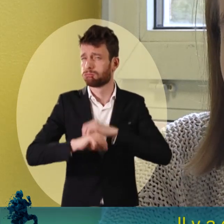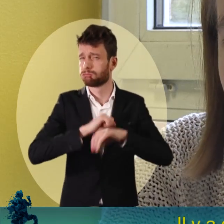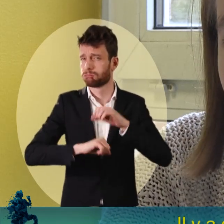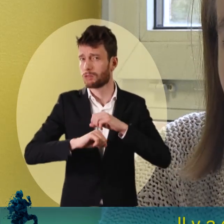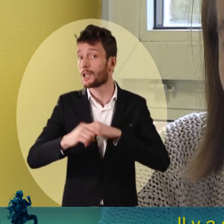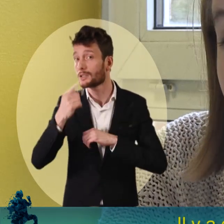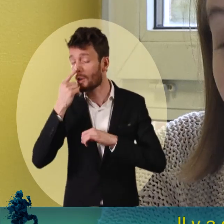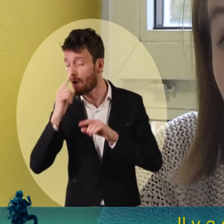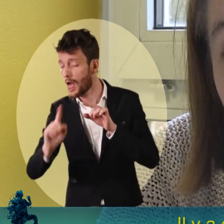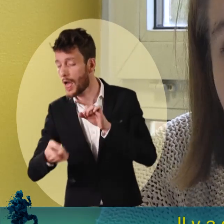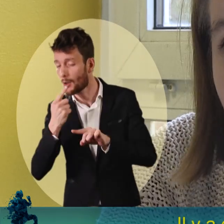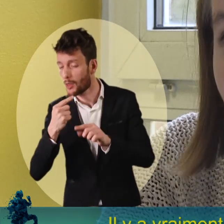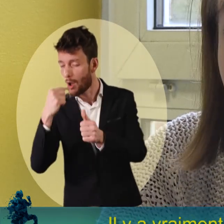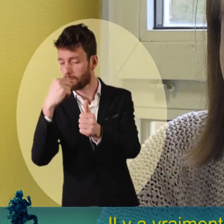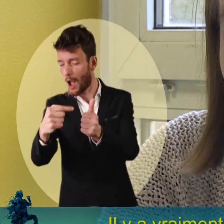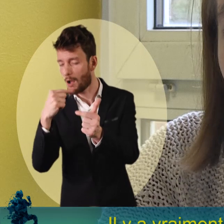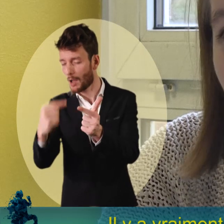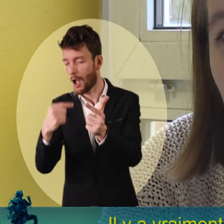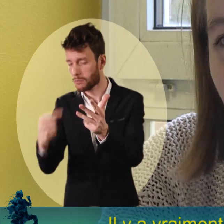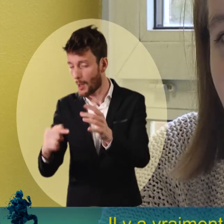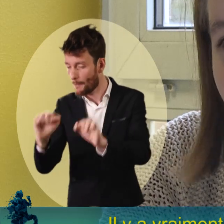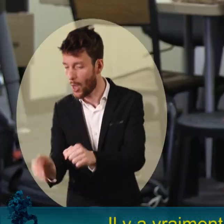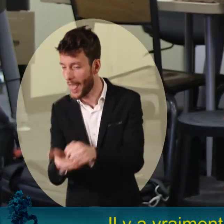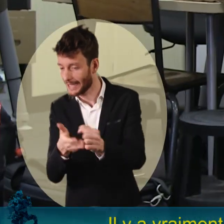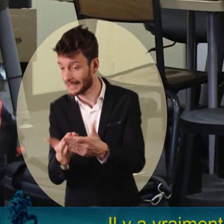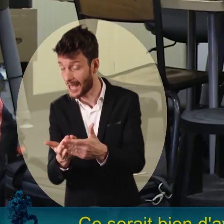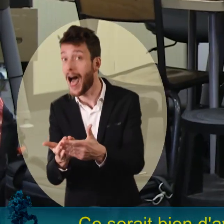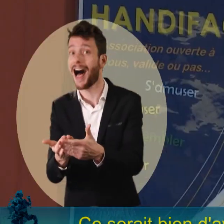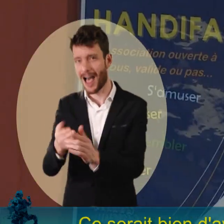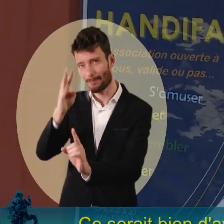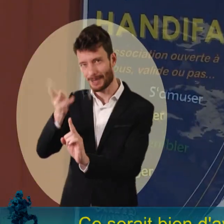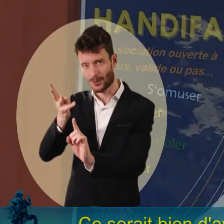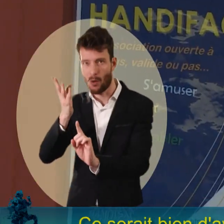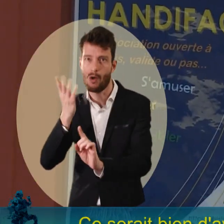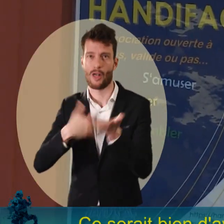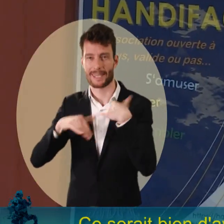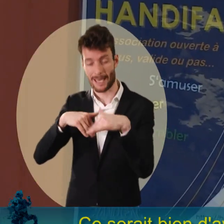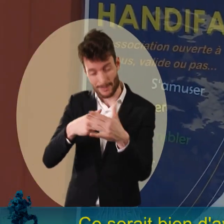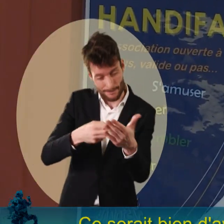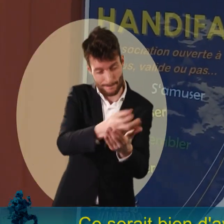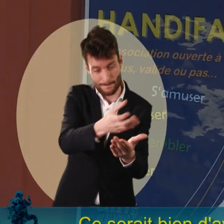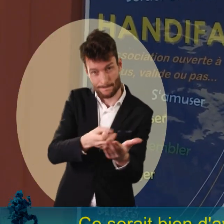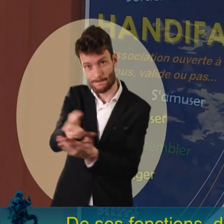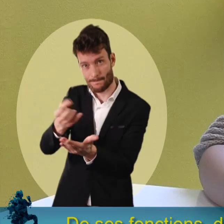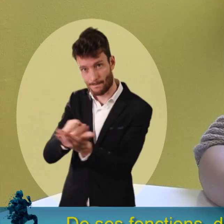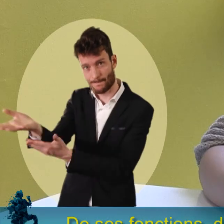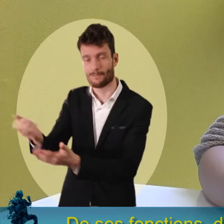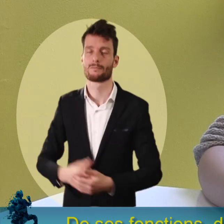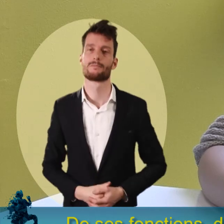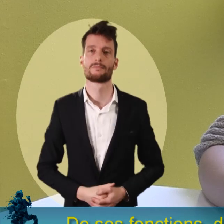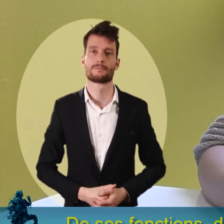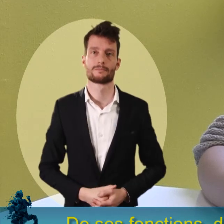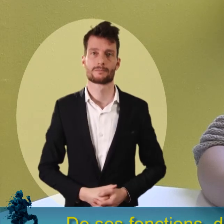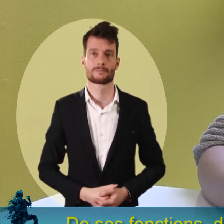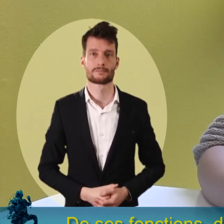gens qui viennent faire secrétaire. Il y a vraiment beaucoup de choses qui sont mises en place. Ça serait bien d'avoir vraiment une visibilité de la mission handicap, de ses